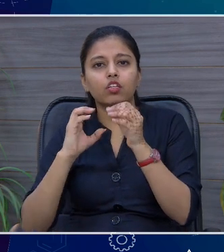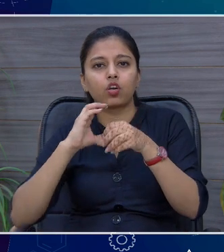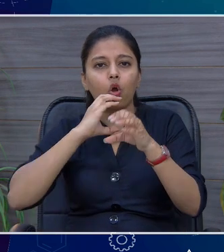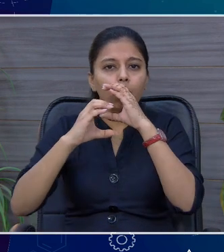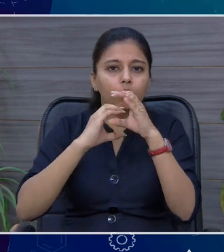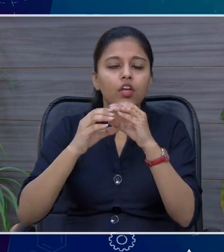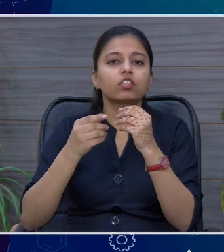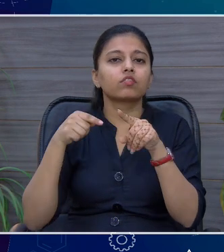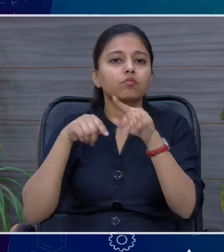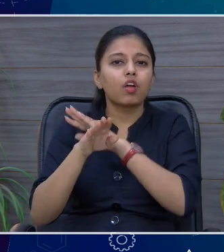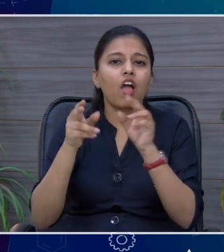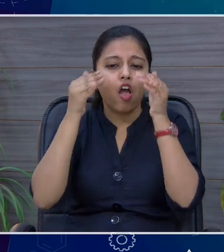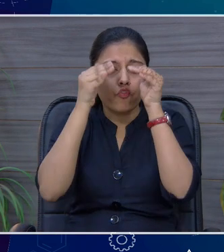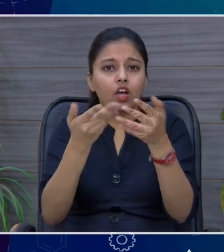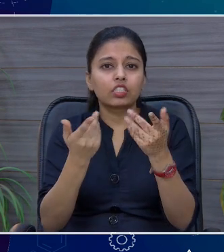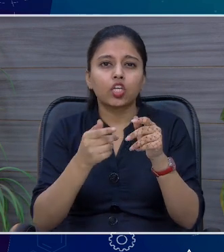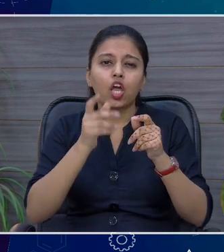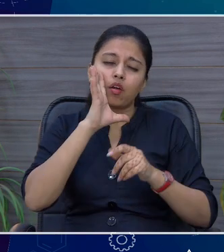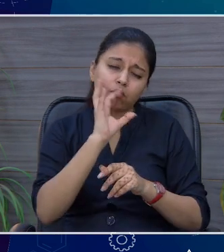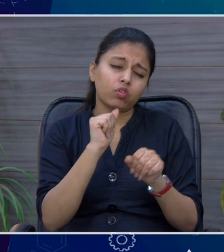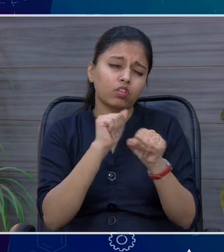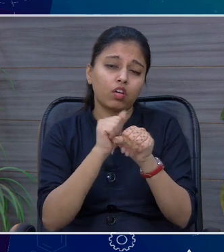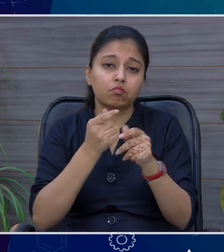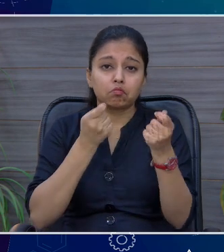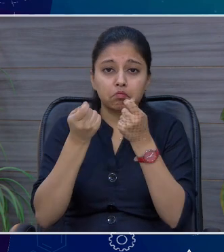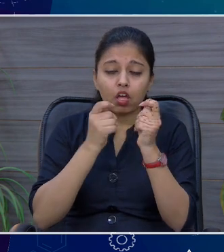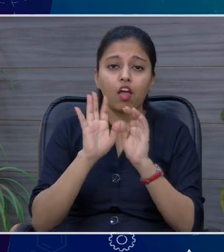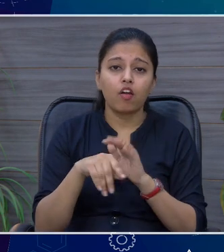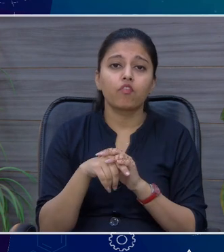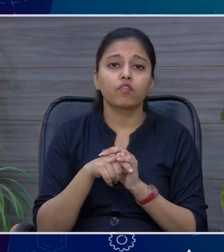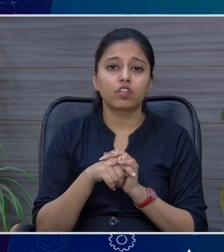को बहुत ज़्यादा स्रजनात्मक field कहा जाता है और है